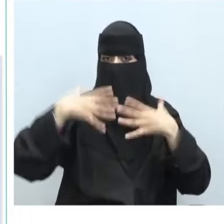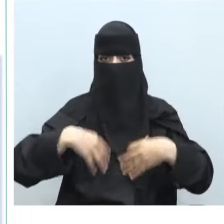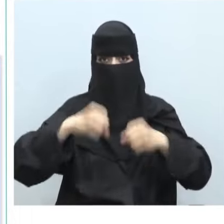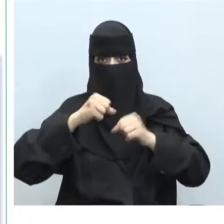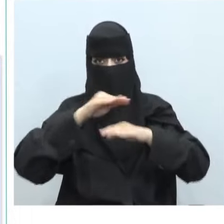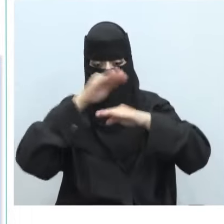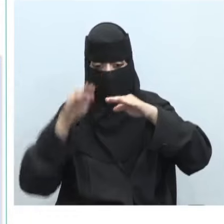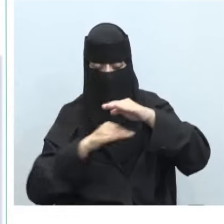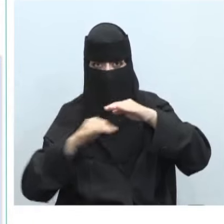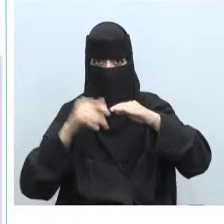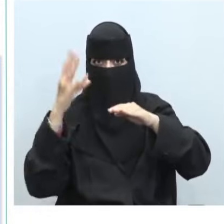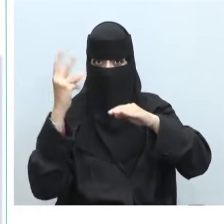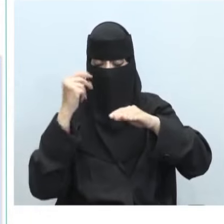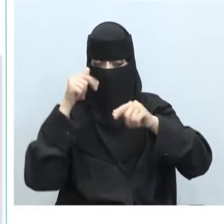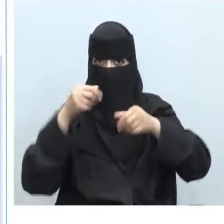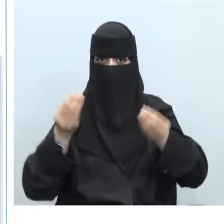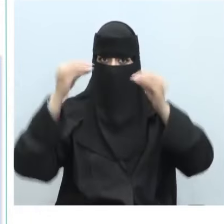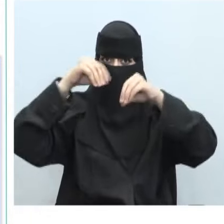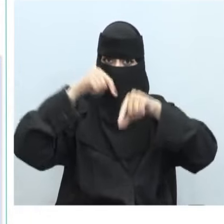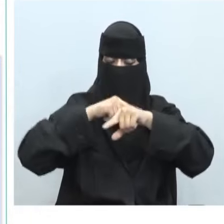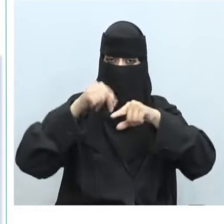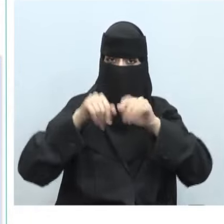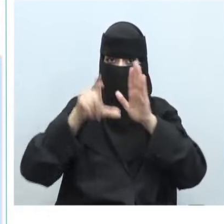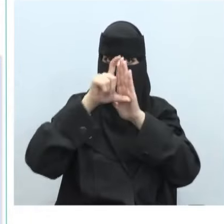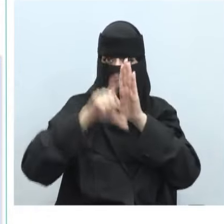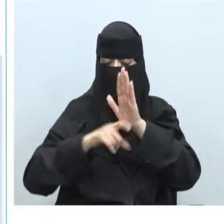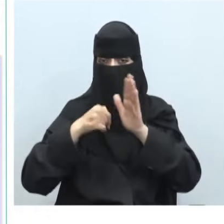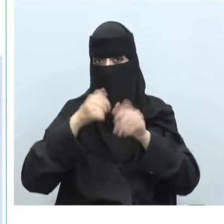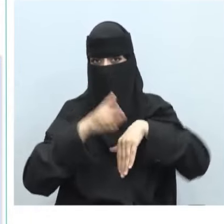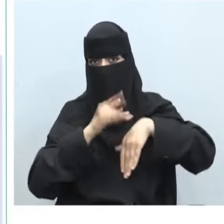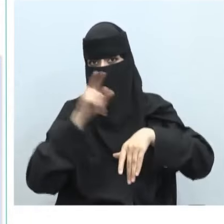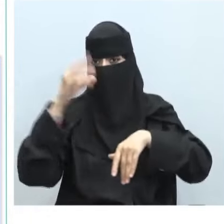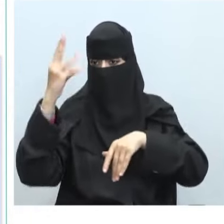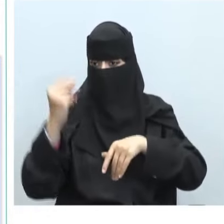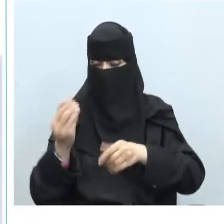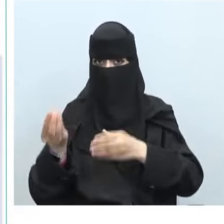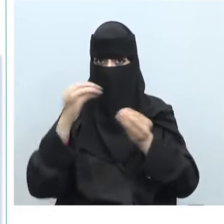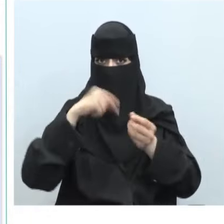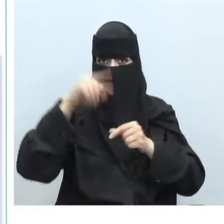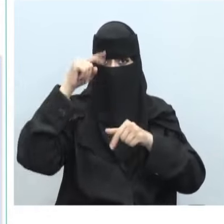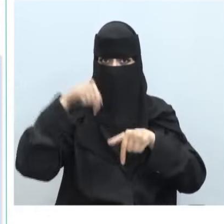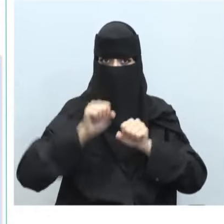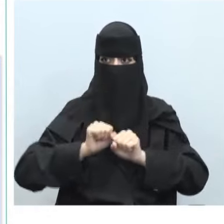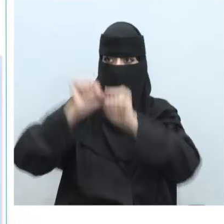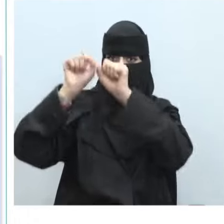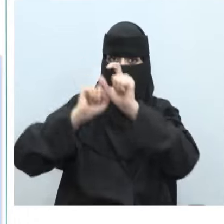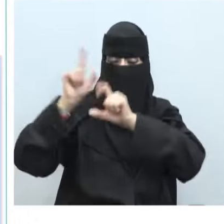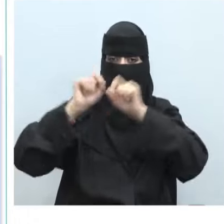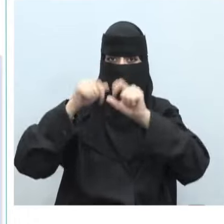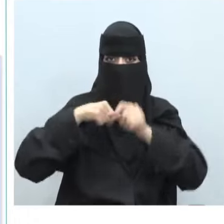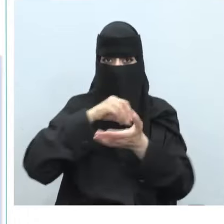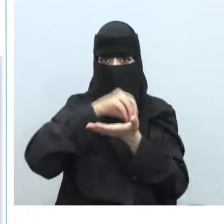والبنية التحتية الرقمية إضافة إلى مقدمي الخدمات الرقمية مثل المتاجر الإلكترونية